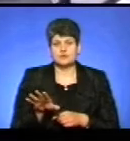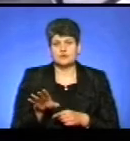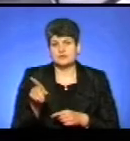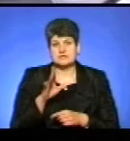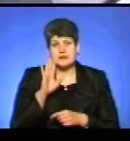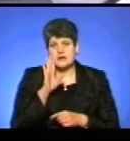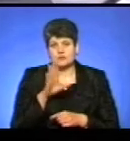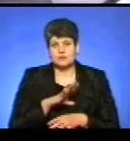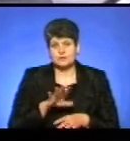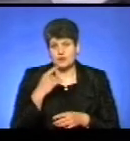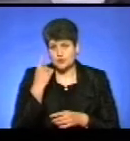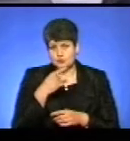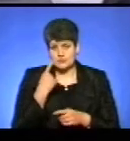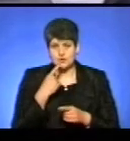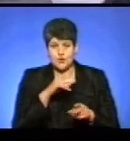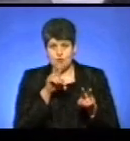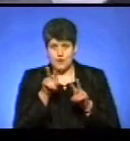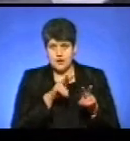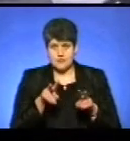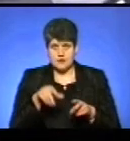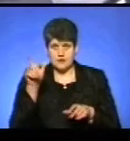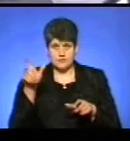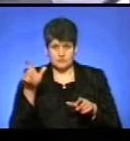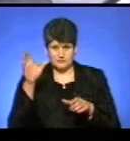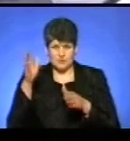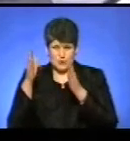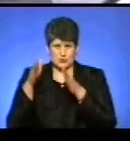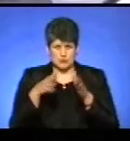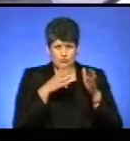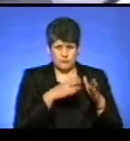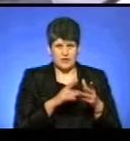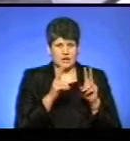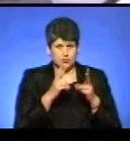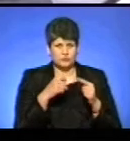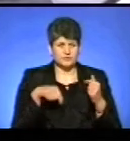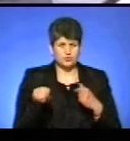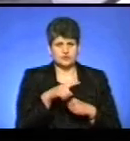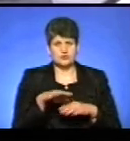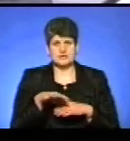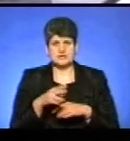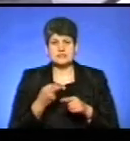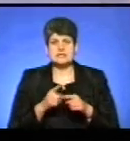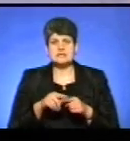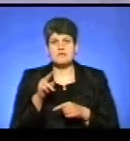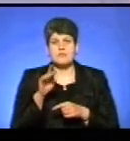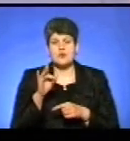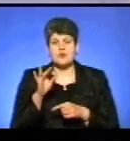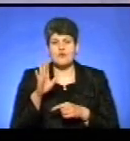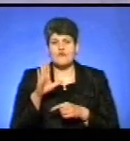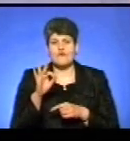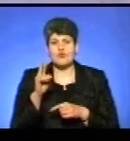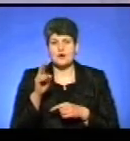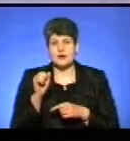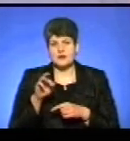зранку не було, я особисто оглядав стовп, особисто оглядав клуб на околошню територію. Тобто це просто привакація з чієї